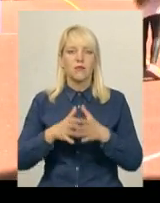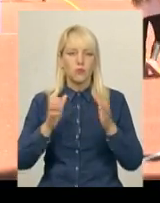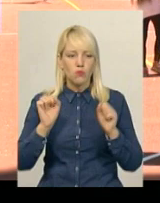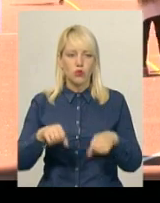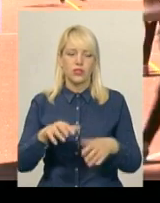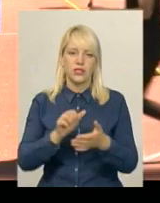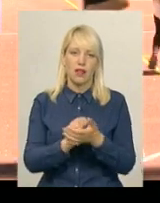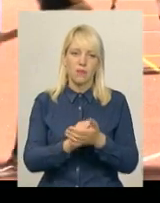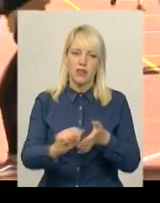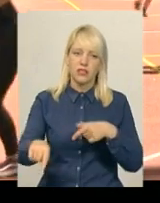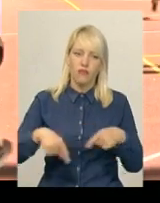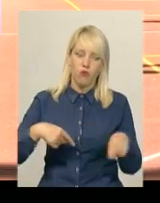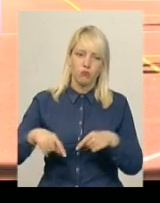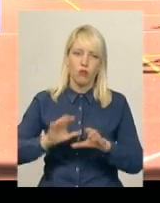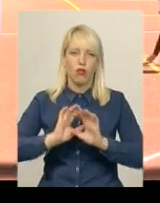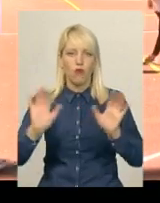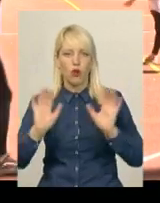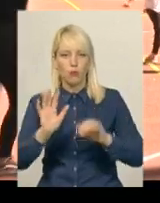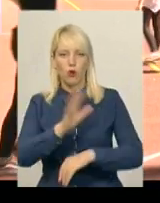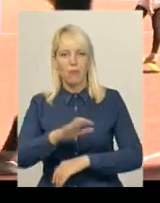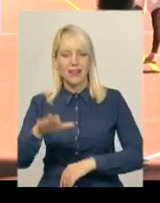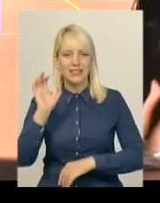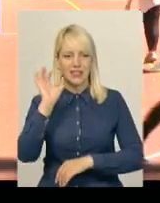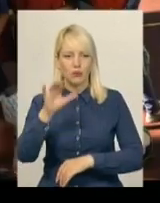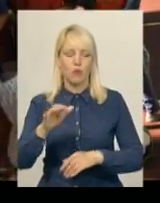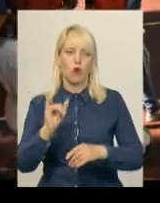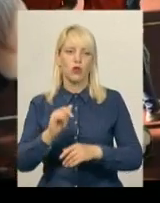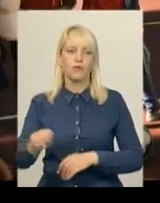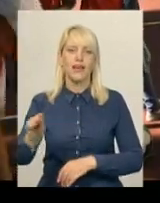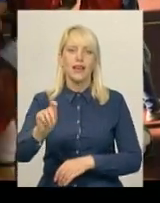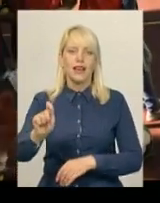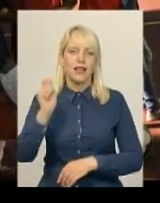можна займатися футболом, волейболем, баскетболом, гандболом, тенісом.